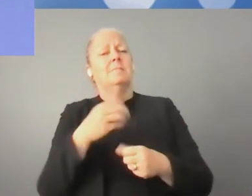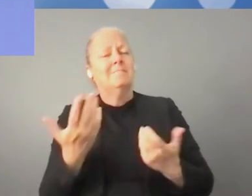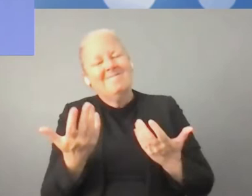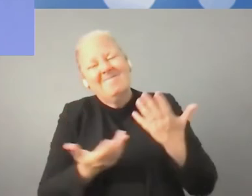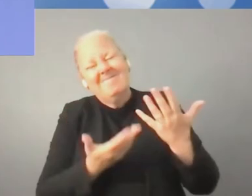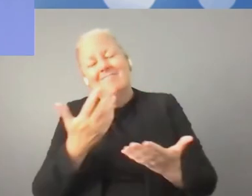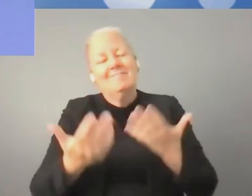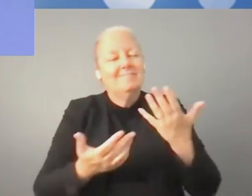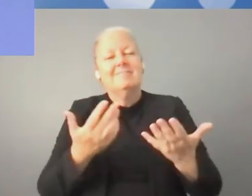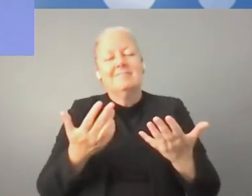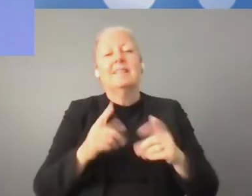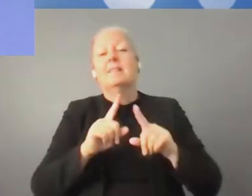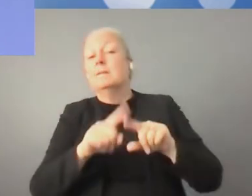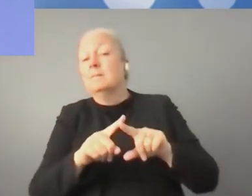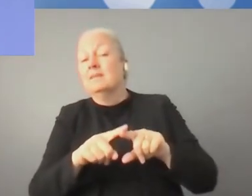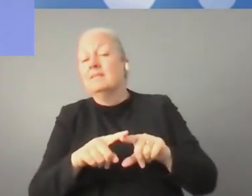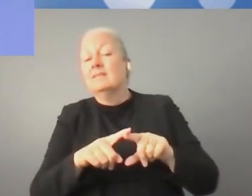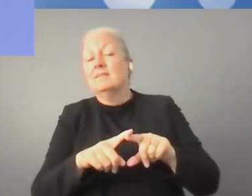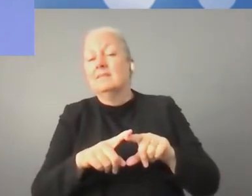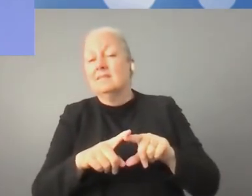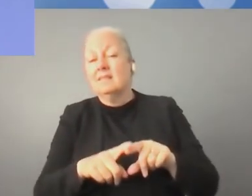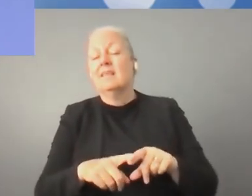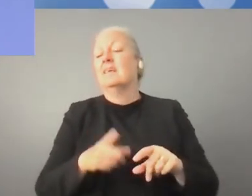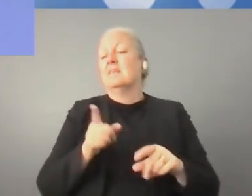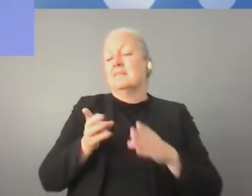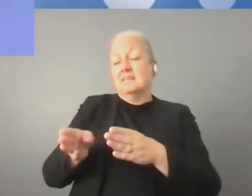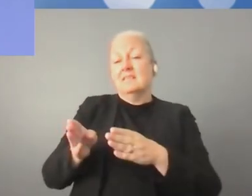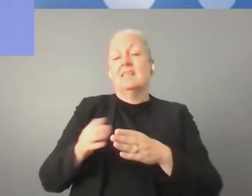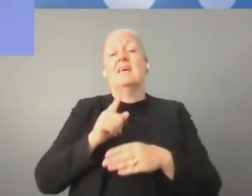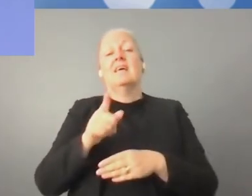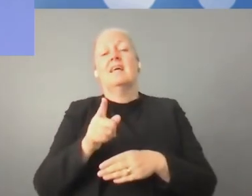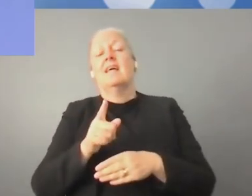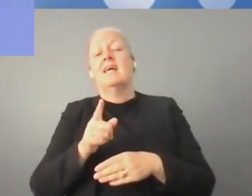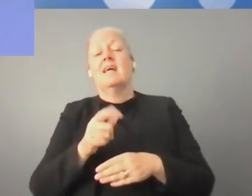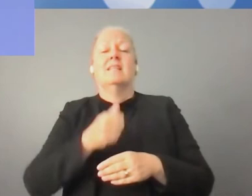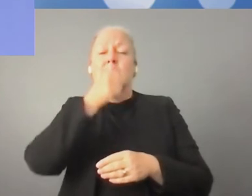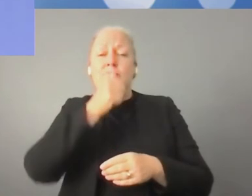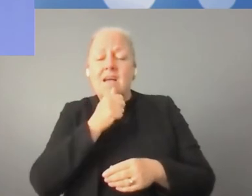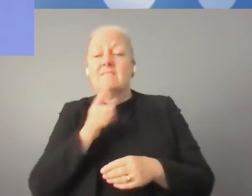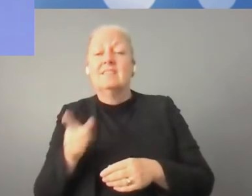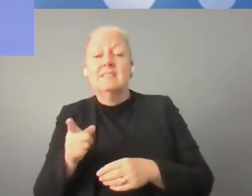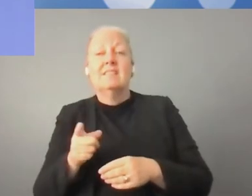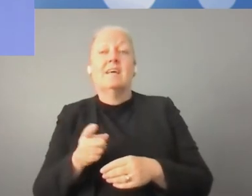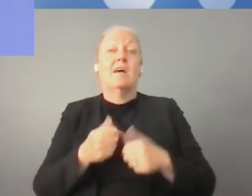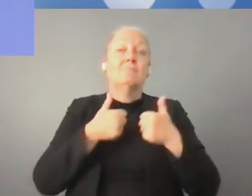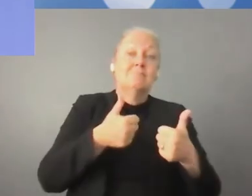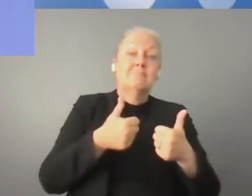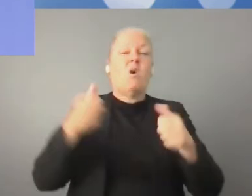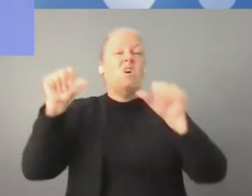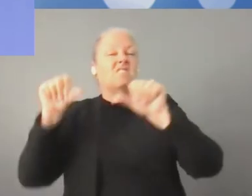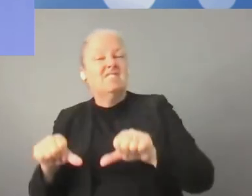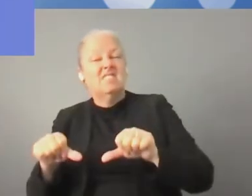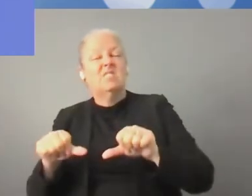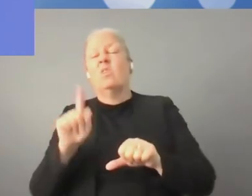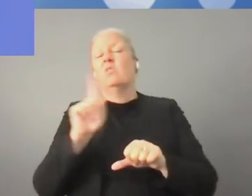również mowa o funduszach unijnych, oczywiście wszyscy z nich korzystamy. I